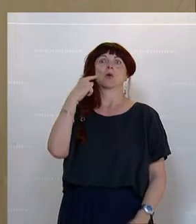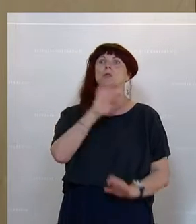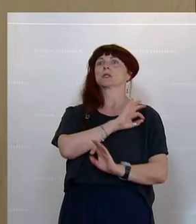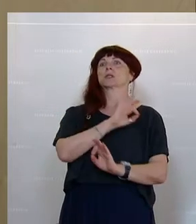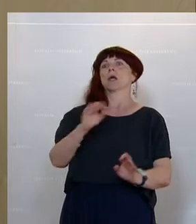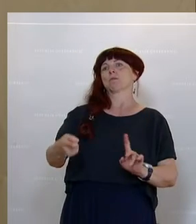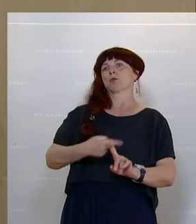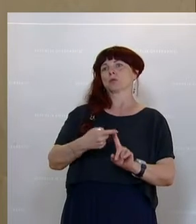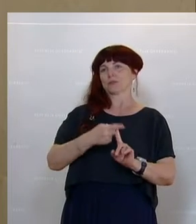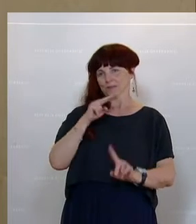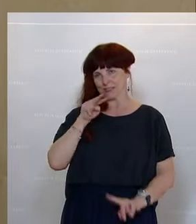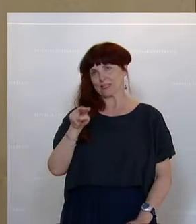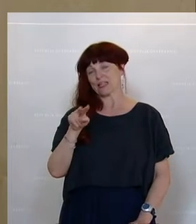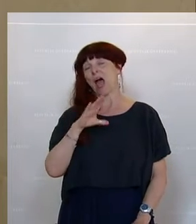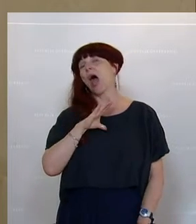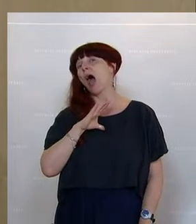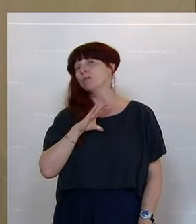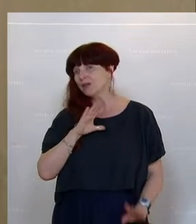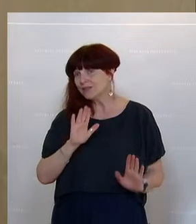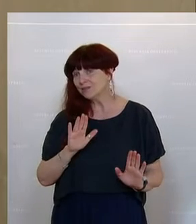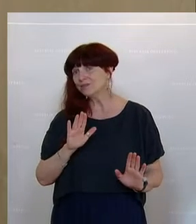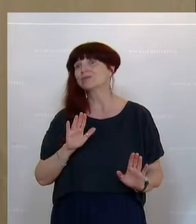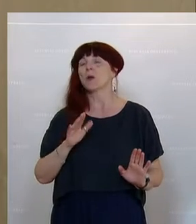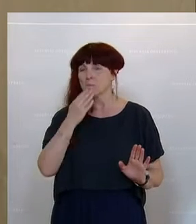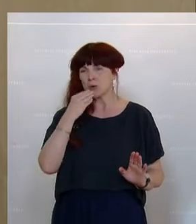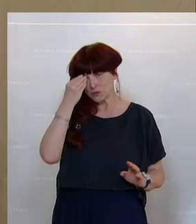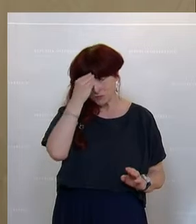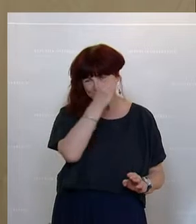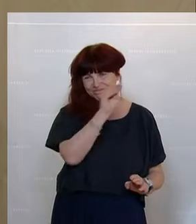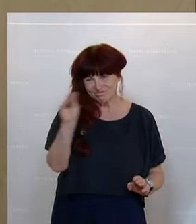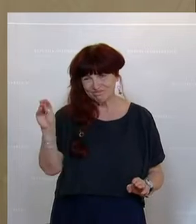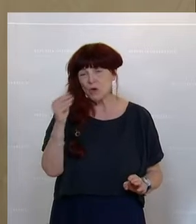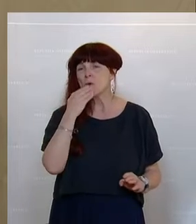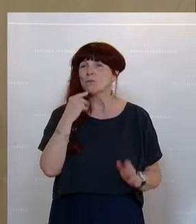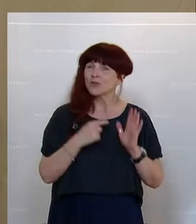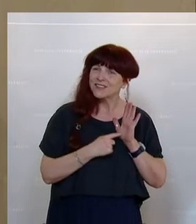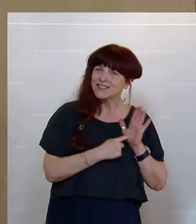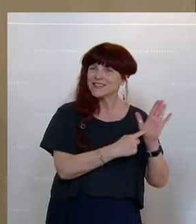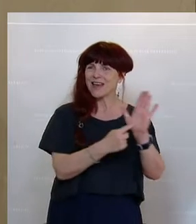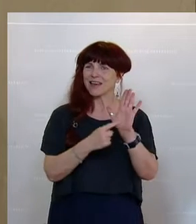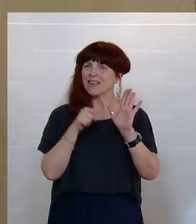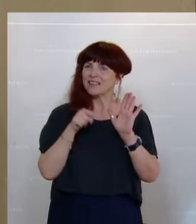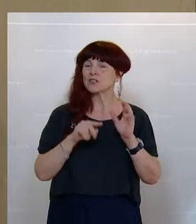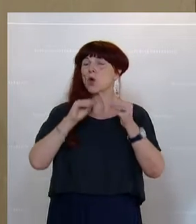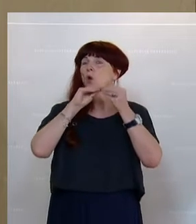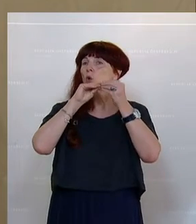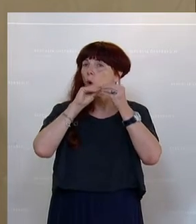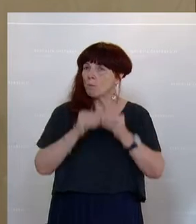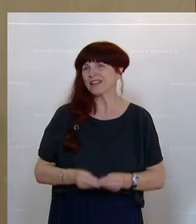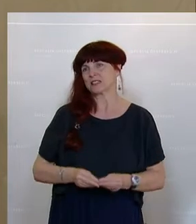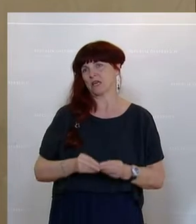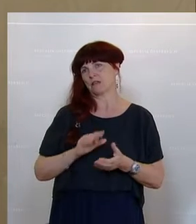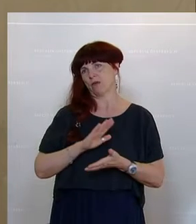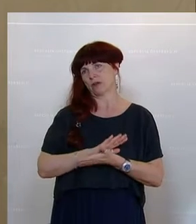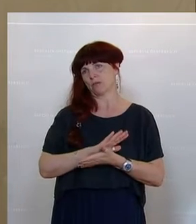positiv gegenüber. Wir wollen aber, und das möchte ich hier schon mitgeben, darauf hinweisen, dass das ein sehr komplexes Unterfangen ist. Wir